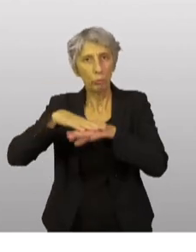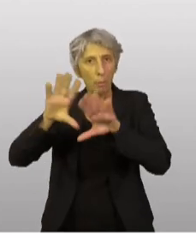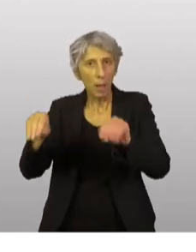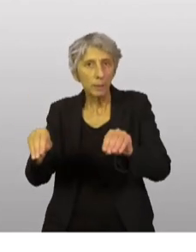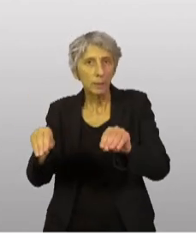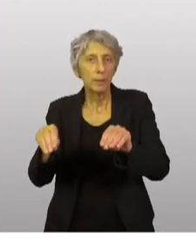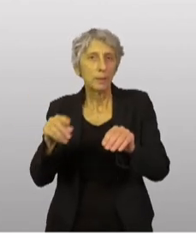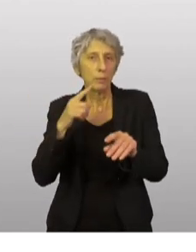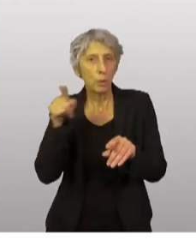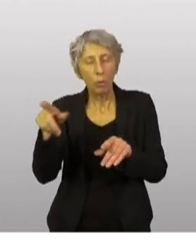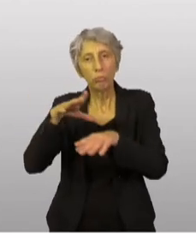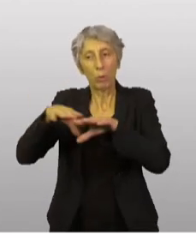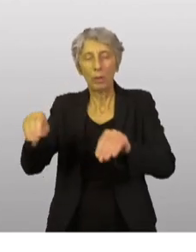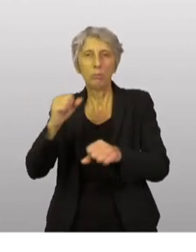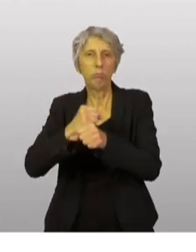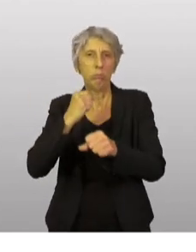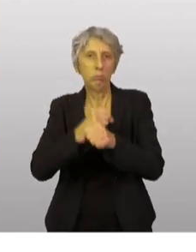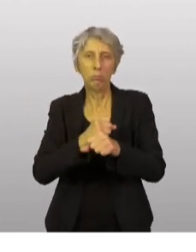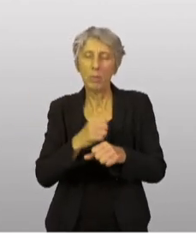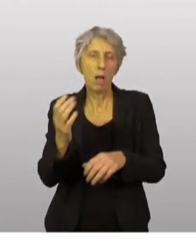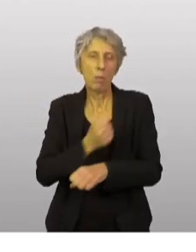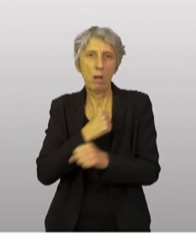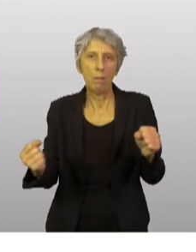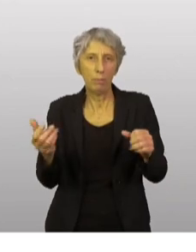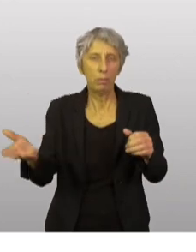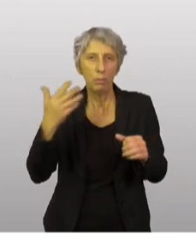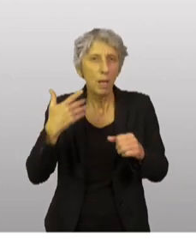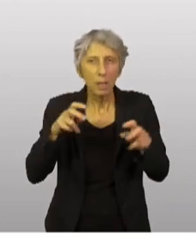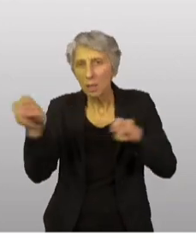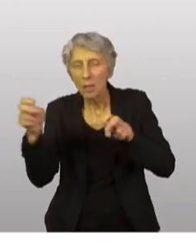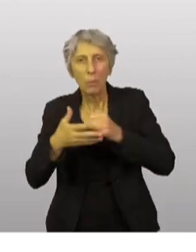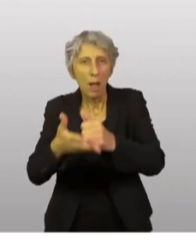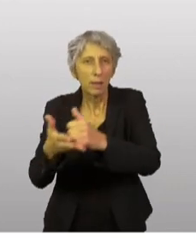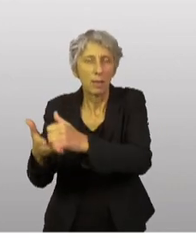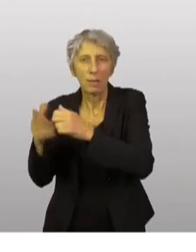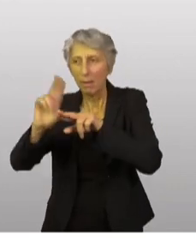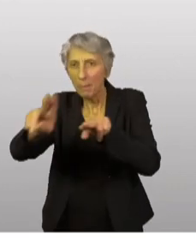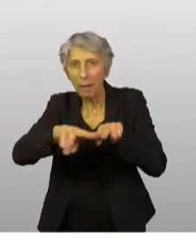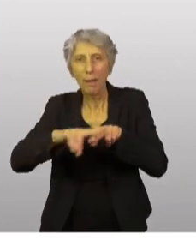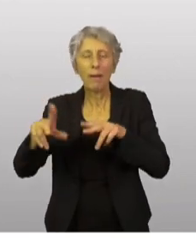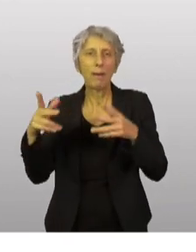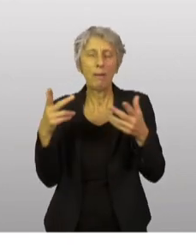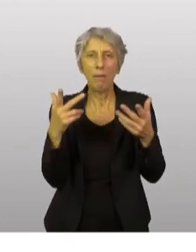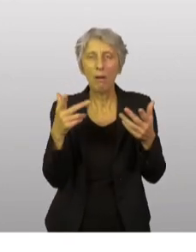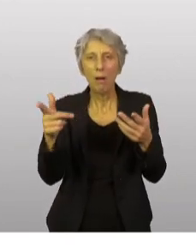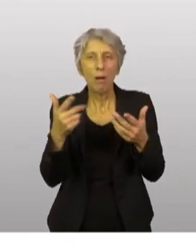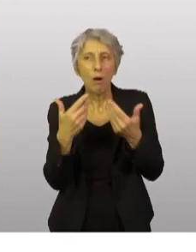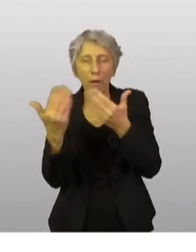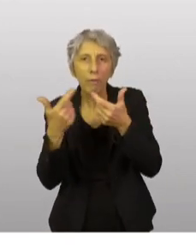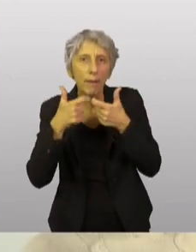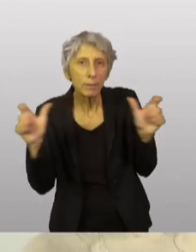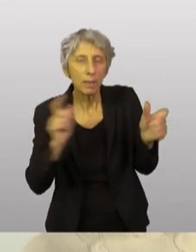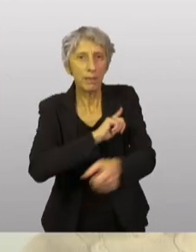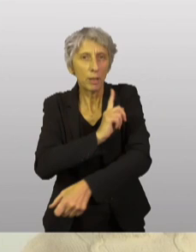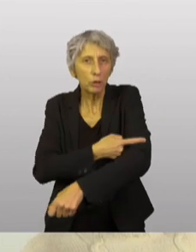sur le terrain donc accomplissent un travail admirable pour aider l'Ukraine à réparer, pour fournir un accès à l'énergie, au